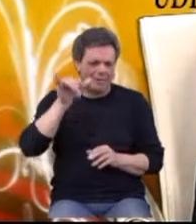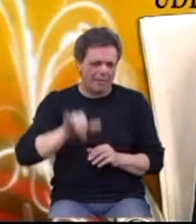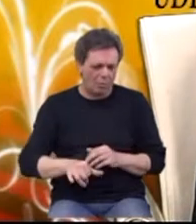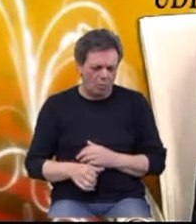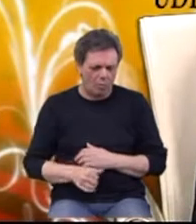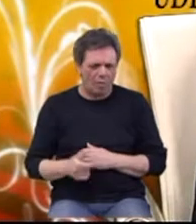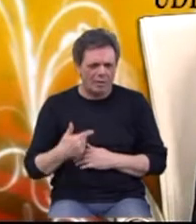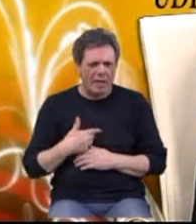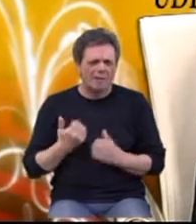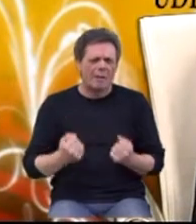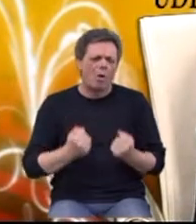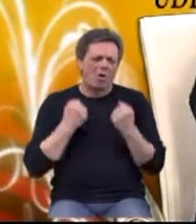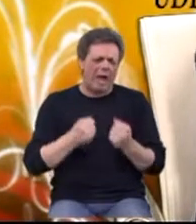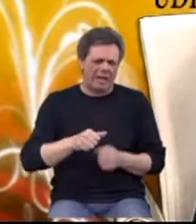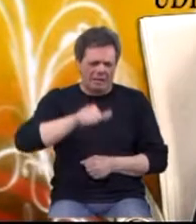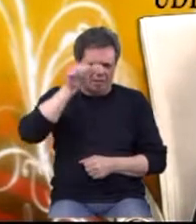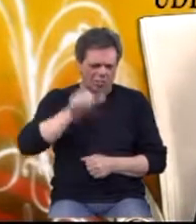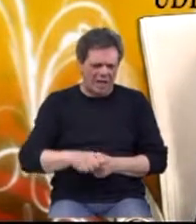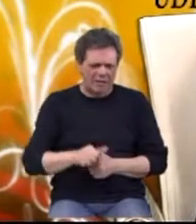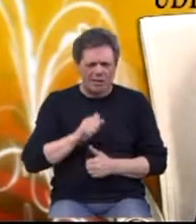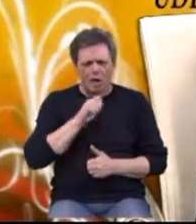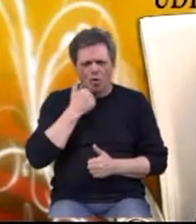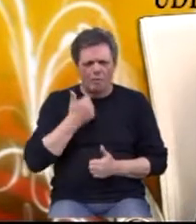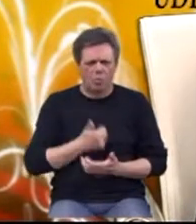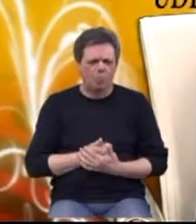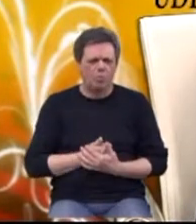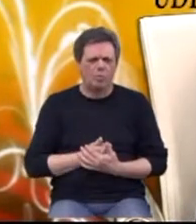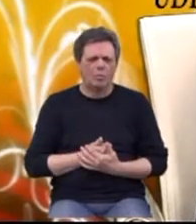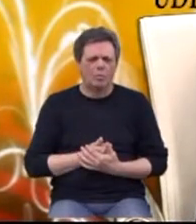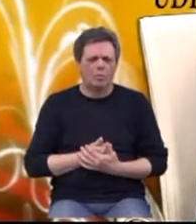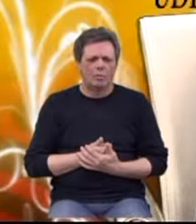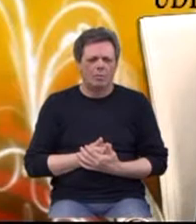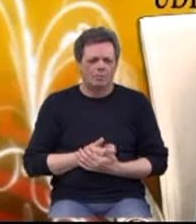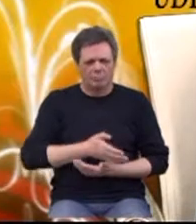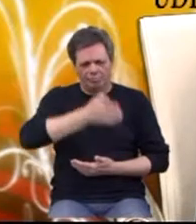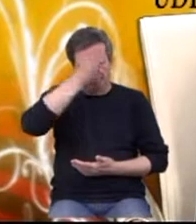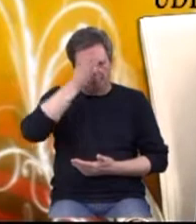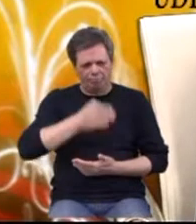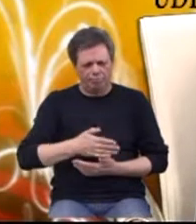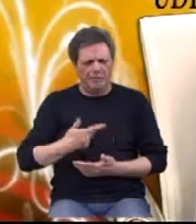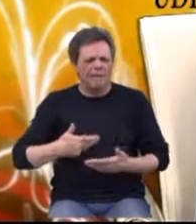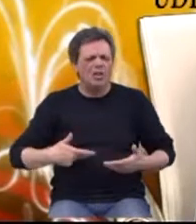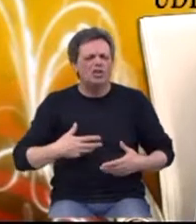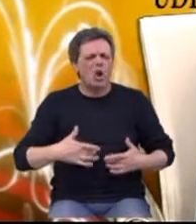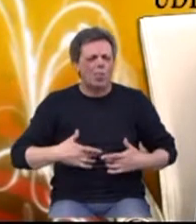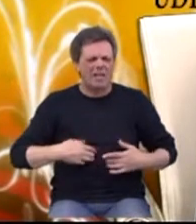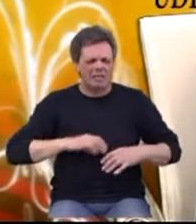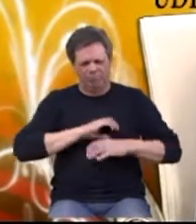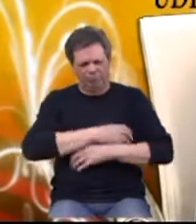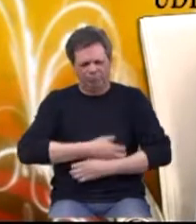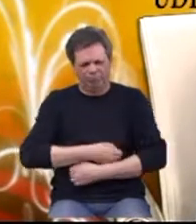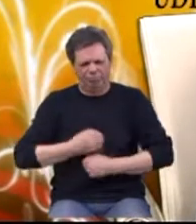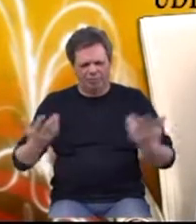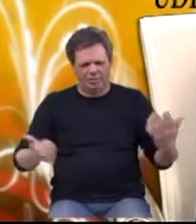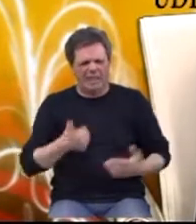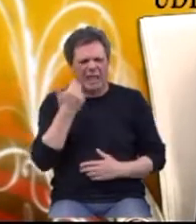imamo vrlo radikalne kiruške zahvate gdje čovjeku na neki način reducirate volumen želuca za